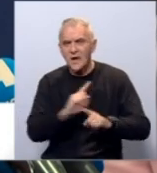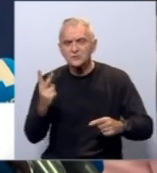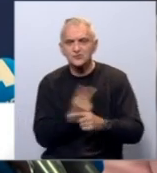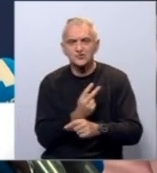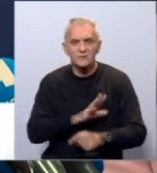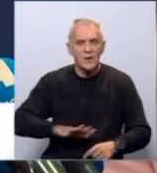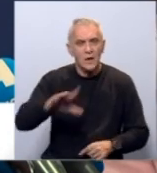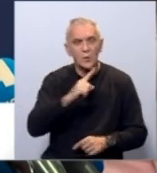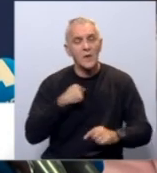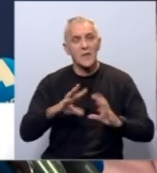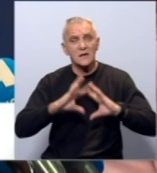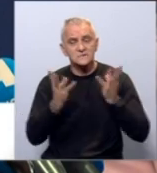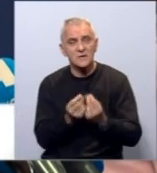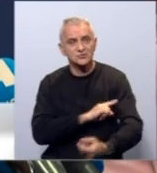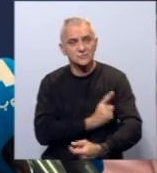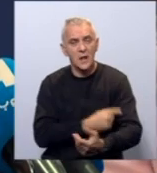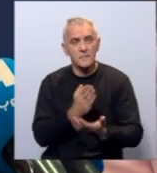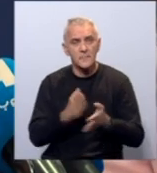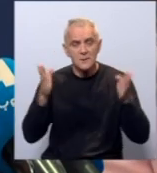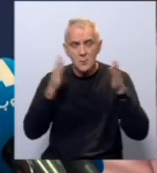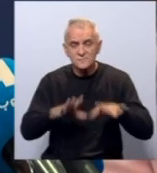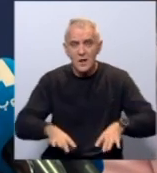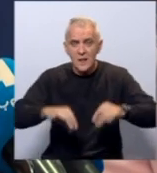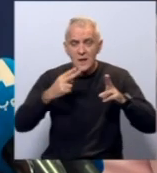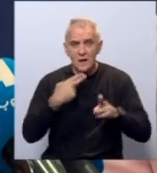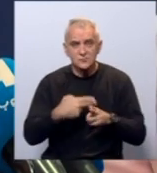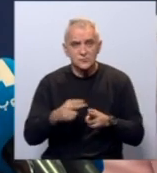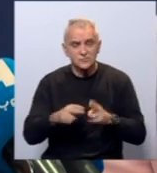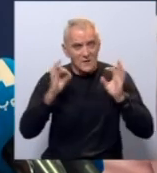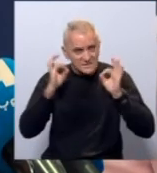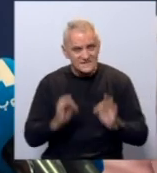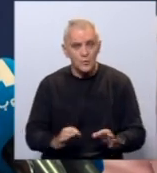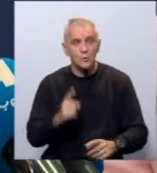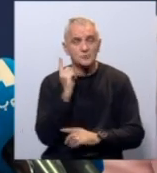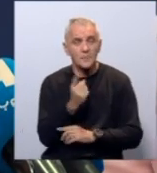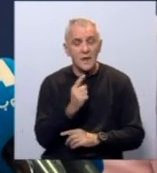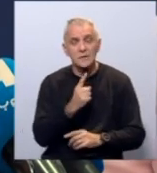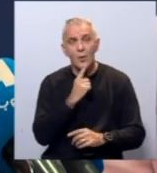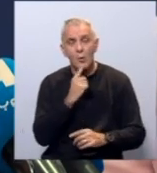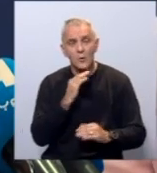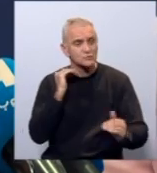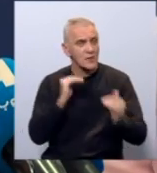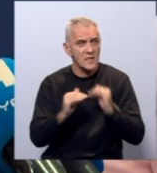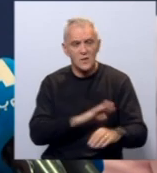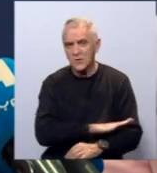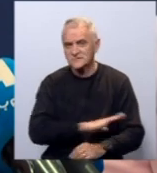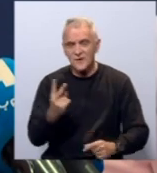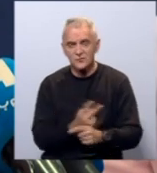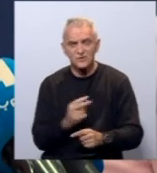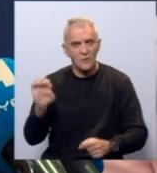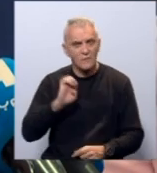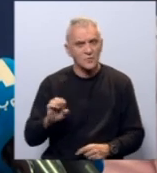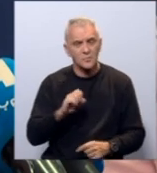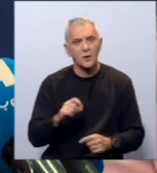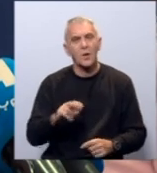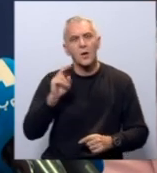da ćemo zajedničkim snagama biti posvećeni iznalaženju rješenja za sigurnosne prijetnje koje su jednake za sve zemlje u Europi kako